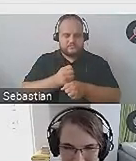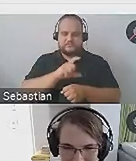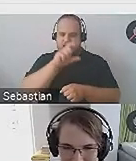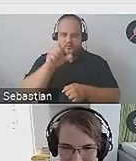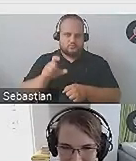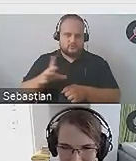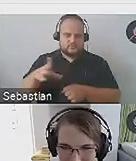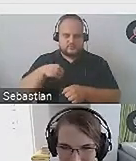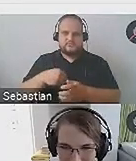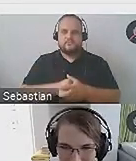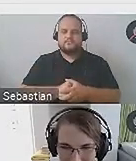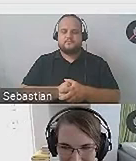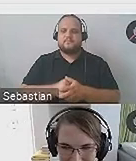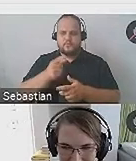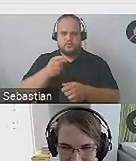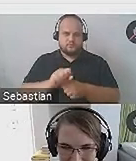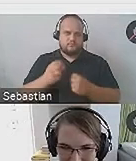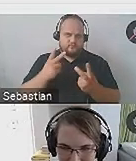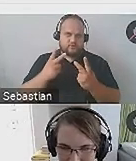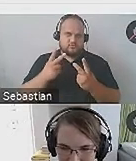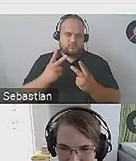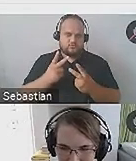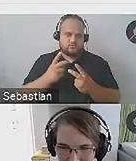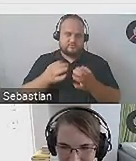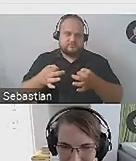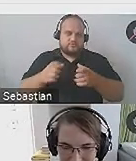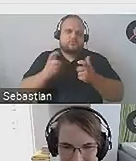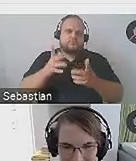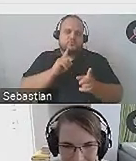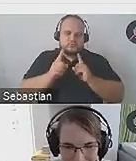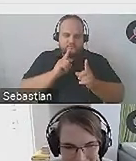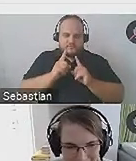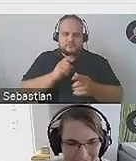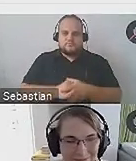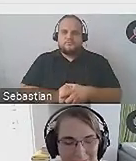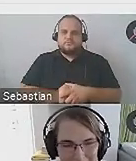była z nami i to też jest istotne w kontekście tego, o czym dzisiaj będziemy rozmawiać.